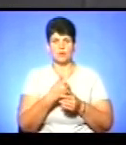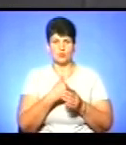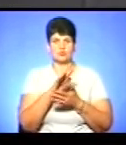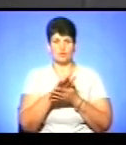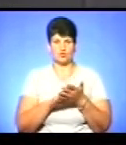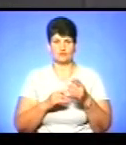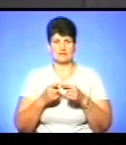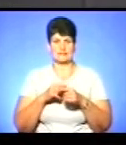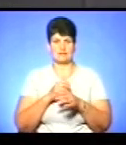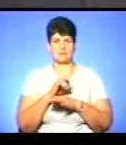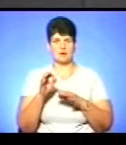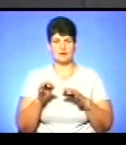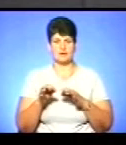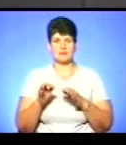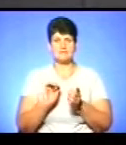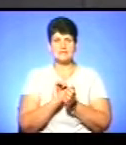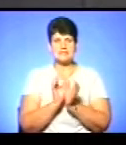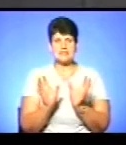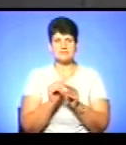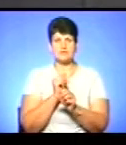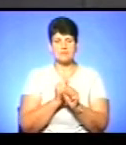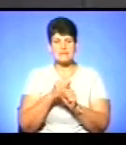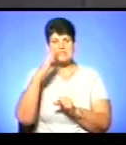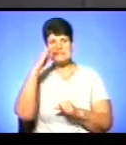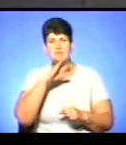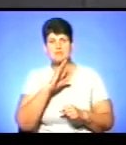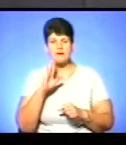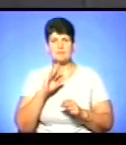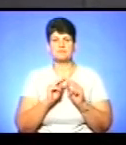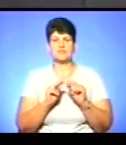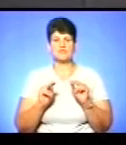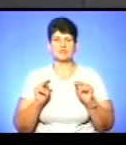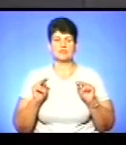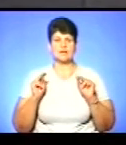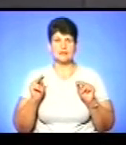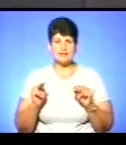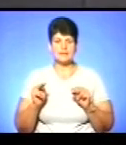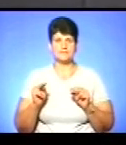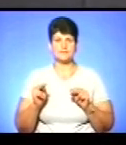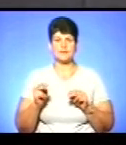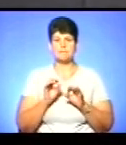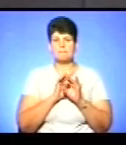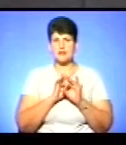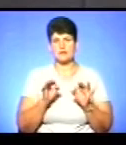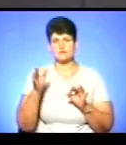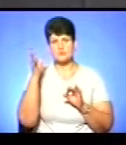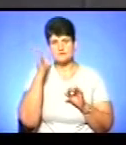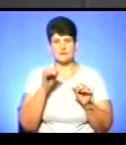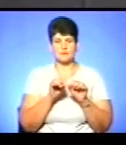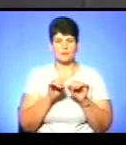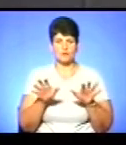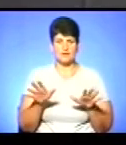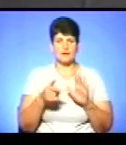цей проєкт. Тому що там тісна співпраця йде з батьками. Вчителі досить того, що прекрасний освітній простір, ну,